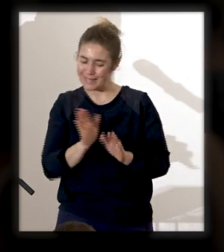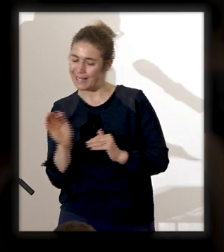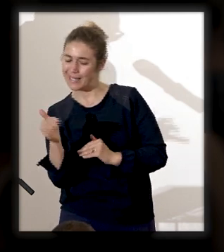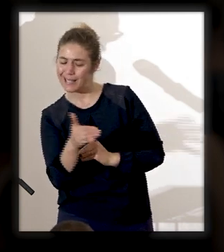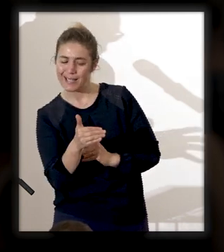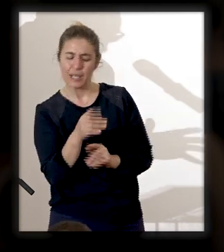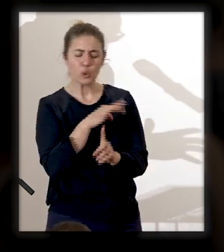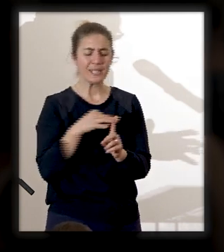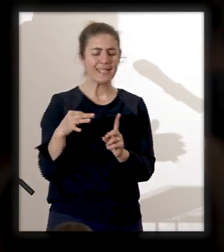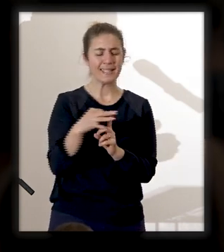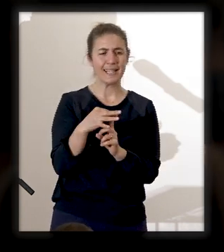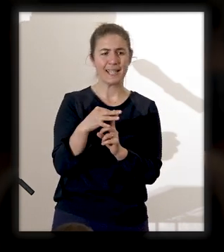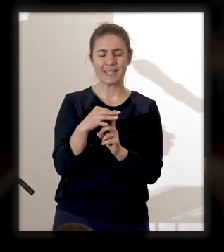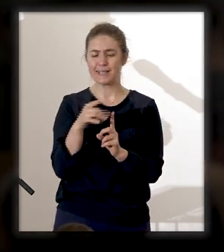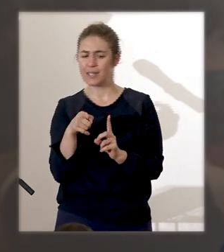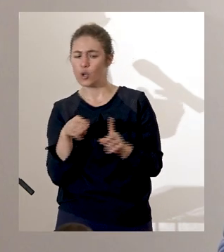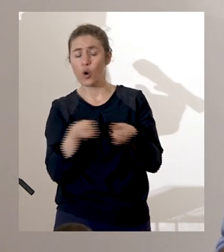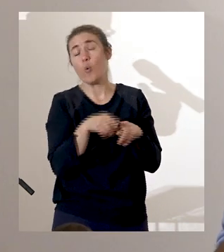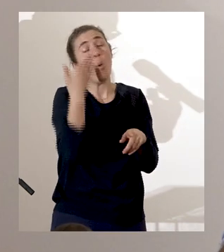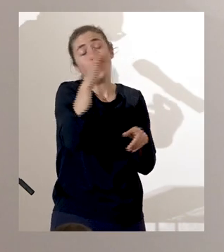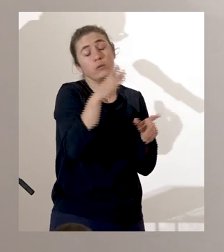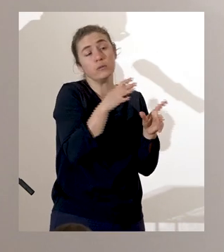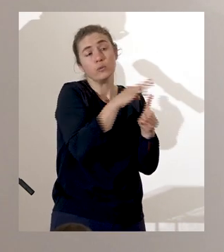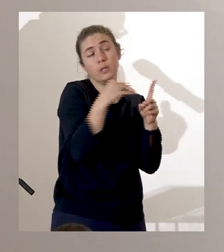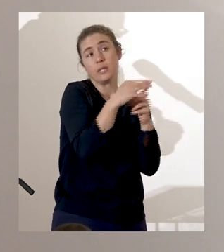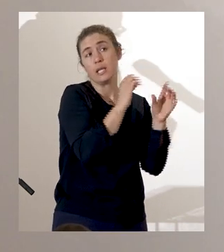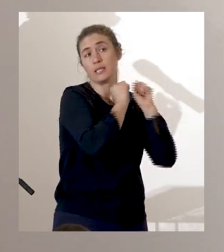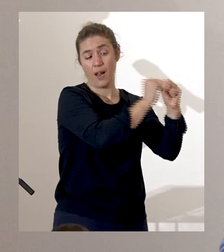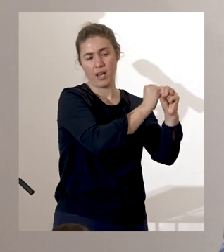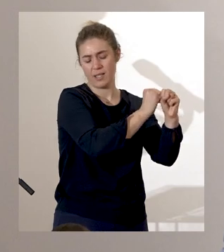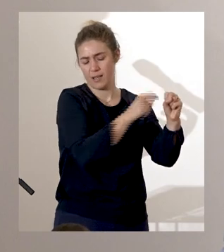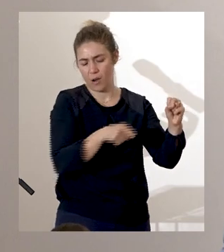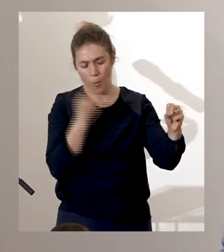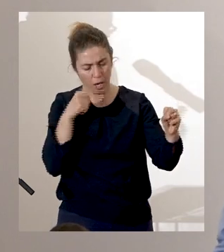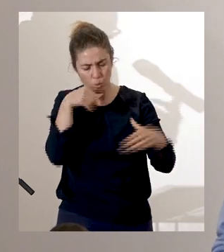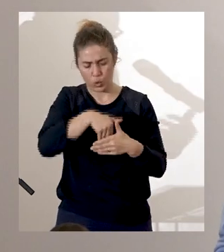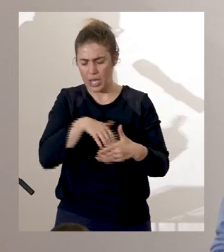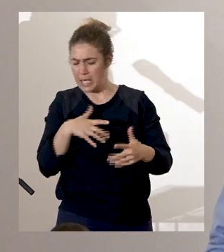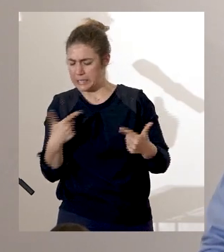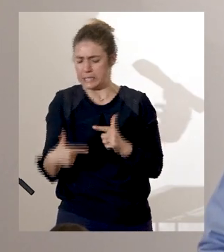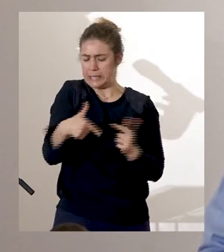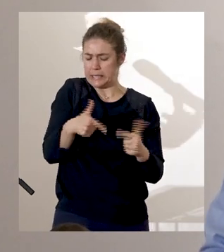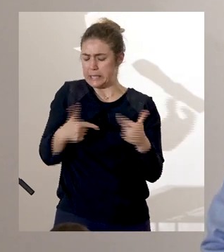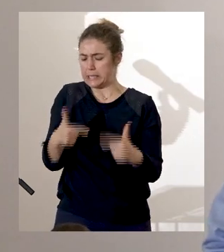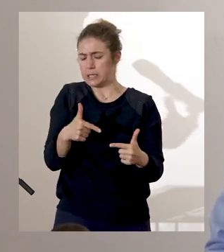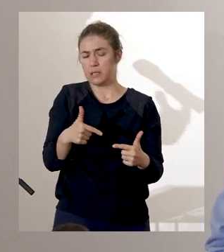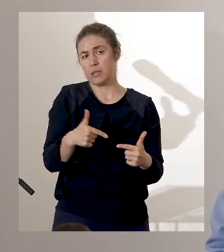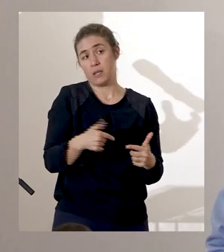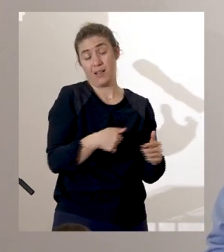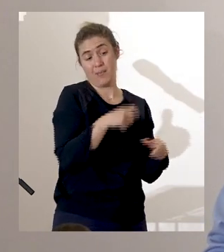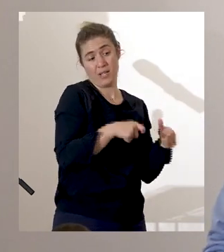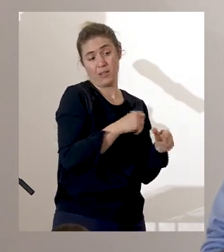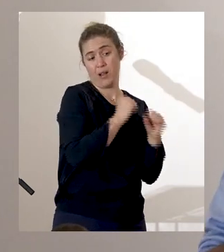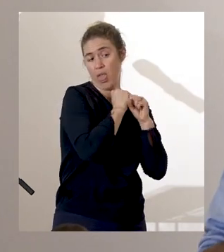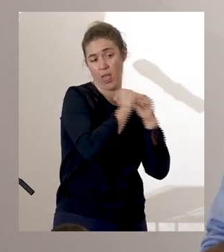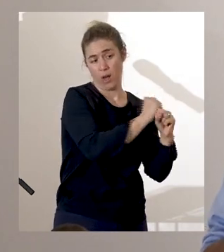jamaïcaine comme toutes les sociétés esclavagistes demeurait profondément marquée par de fortes tensions inévitables entre des individus maintenus en